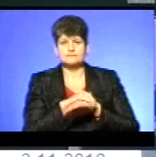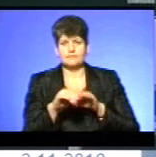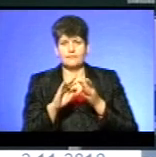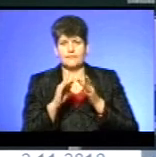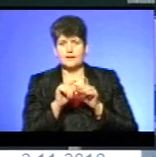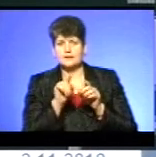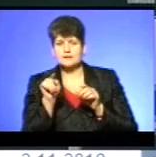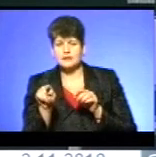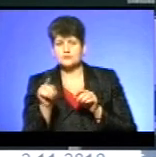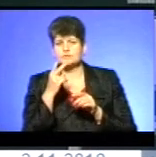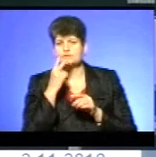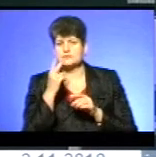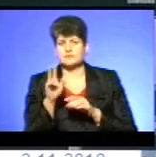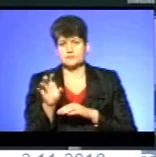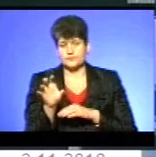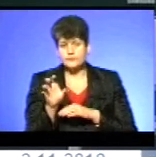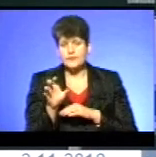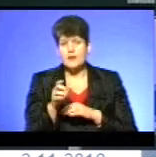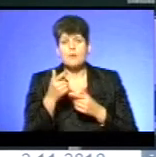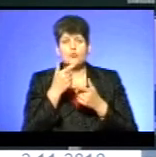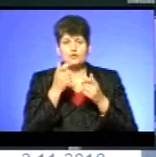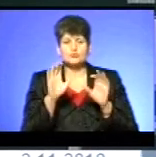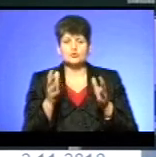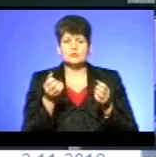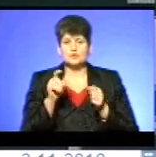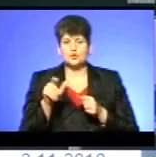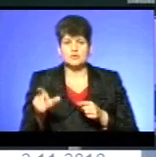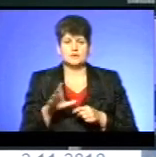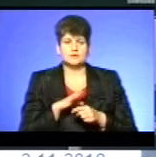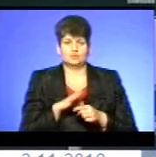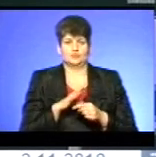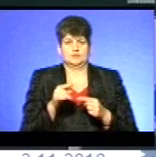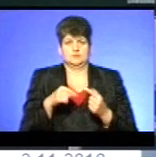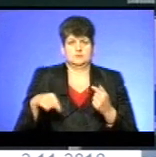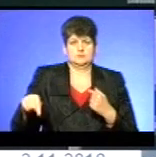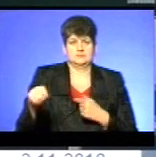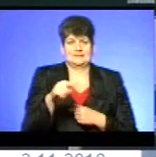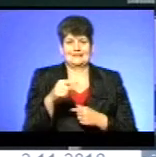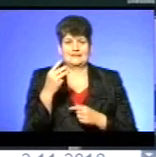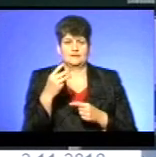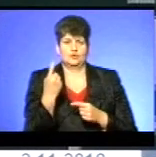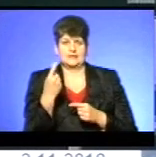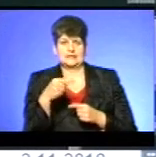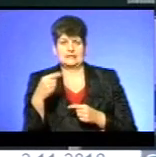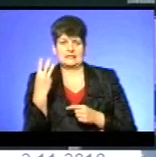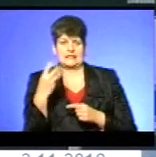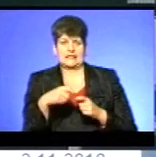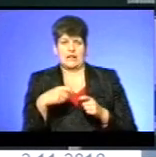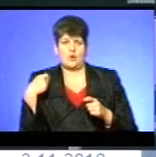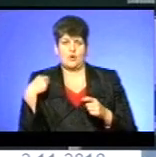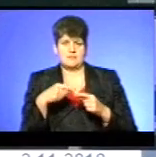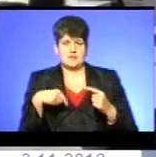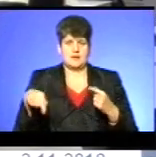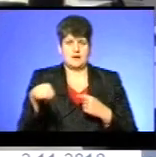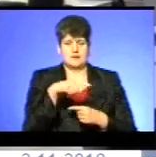інформацією та фото. Повідомлення отримуватимуть люди, які перебували у радісі 1-3 кілометрів від місця зникнення дитини.